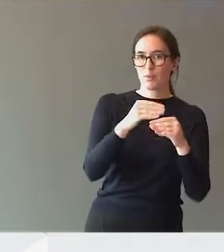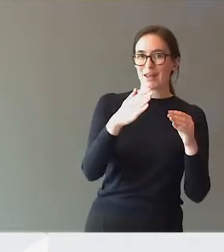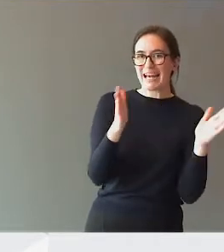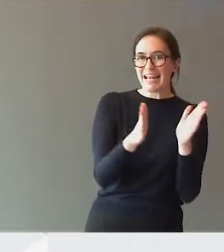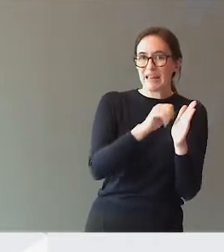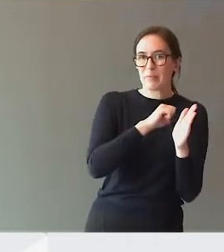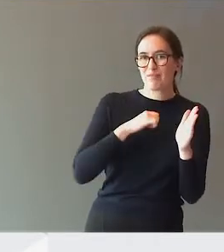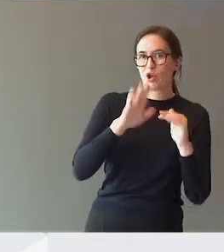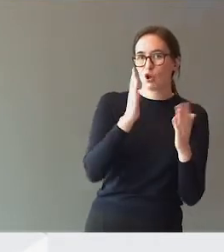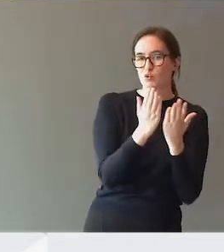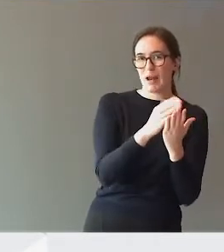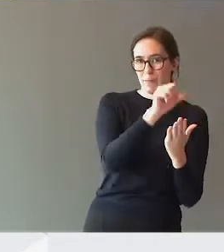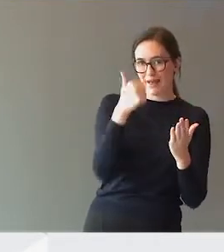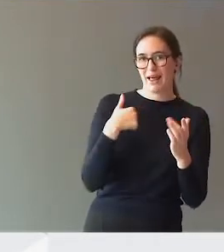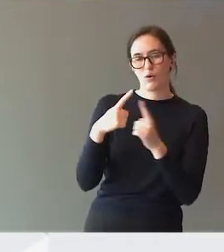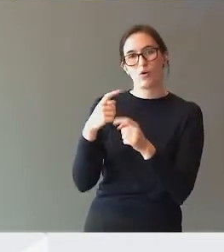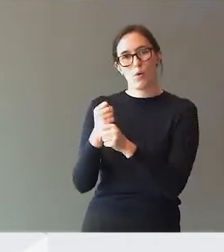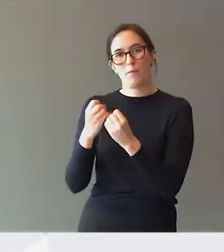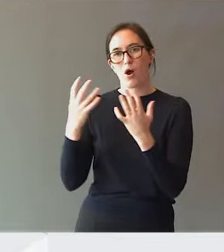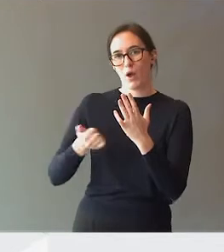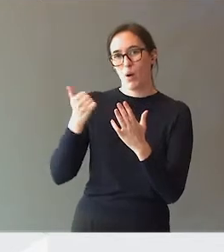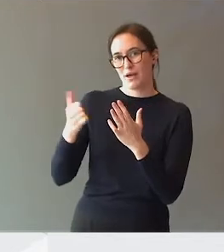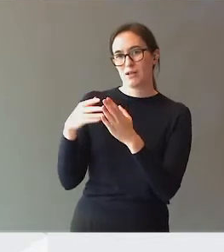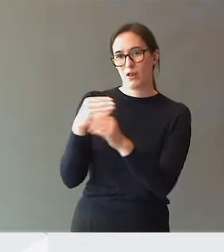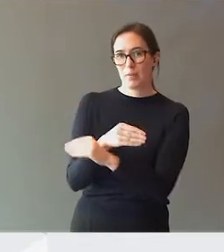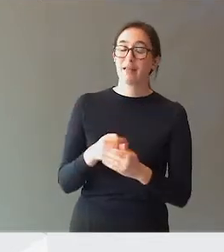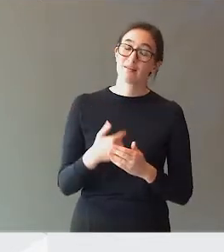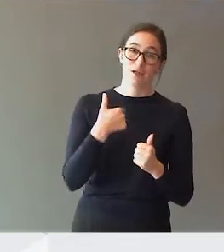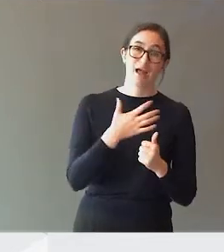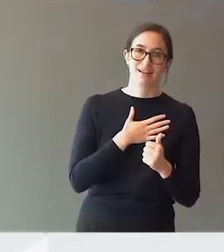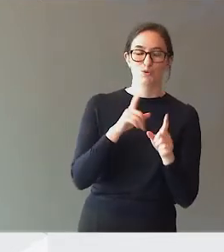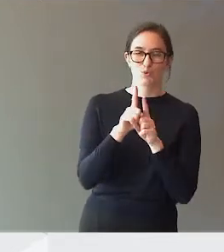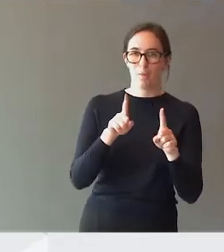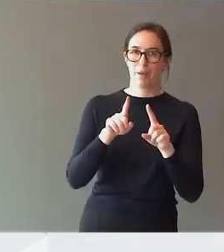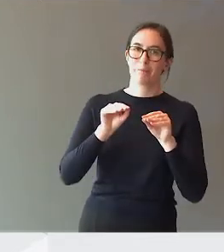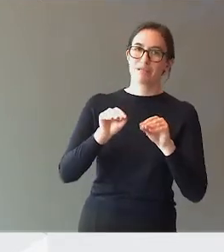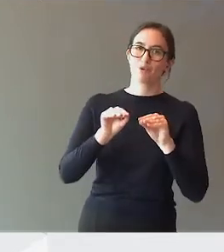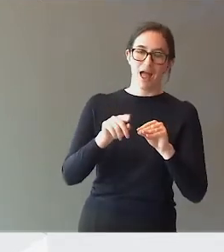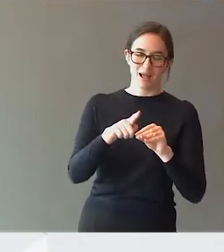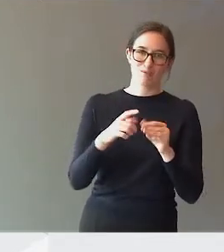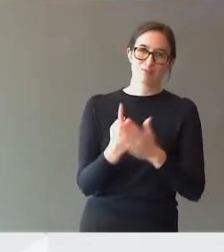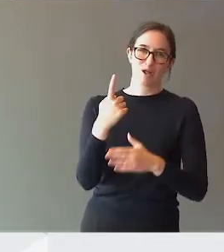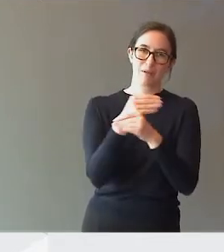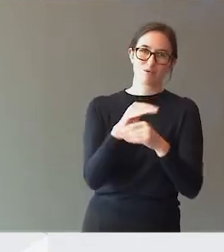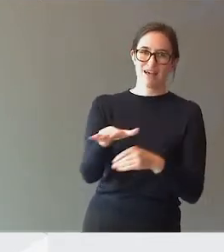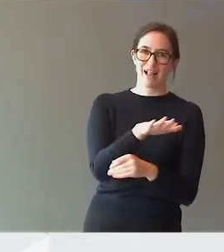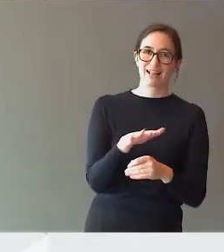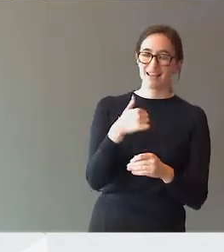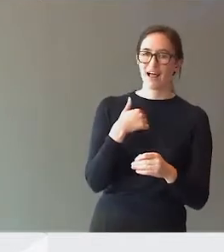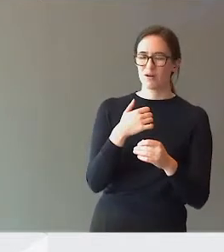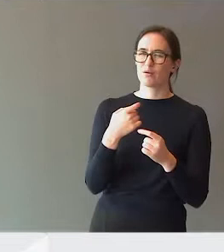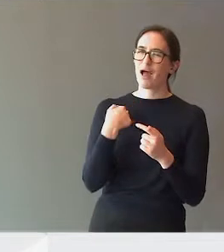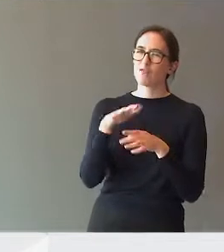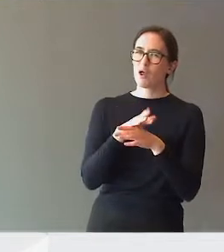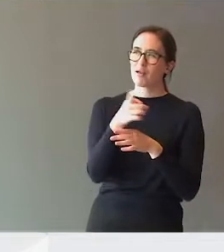Og jeg ser dette som veldig viktig. Jeg er mest misjonær på det spesialpedagogiske feltet. Men det er blitt sagt veldig mange kloke ting, dette her med å